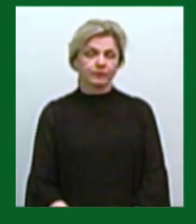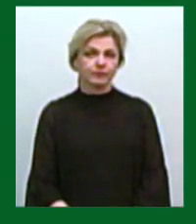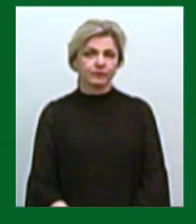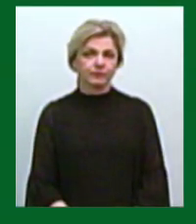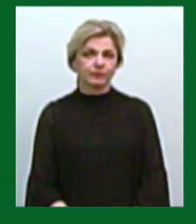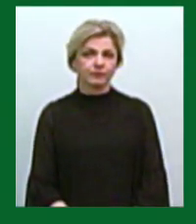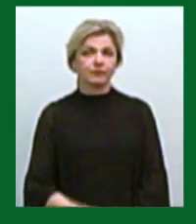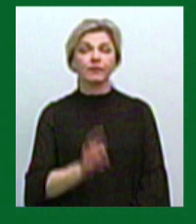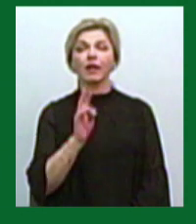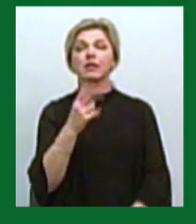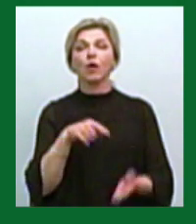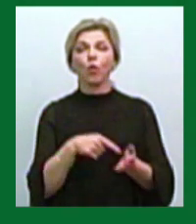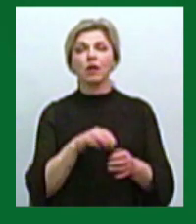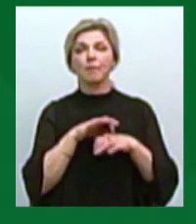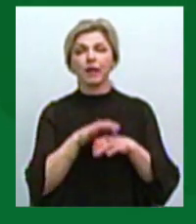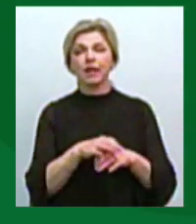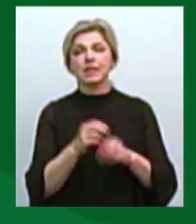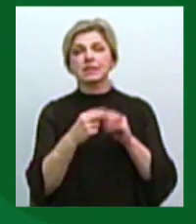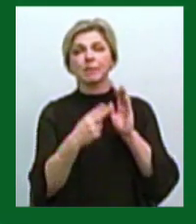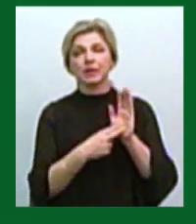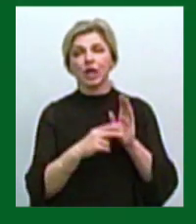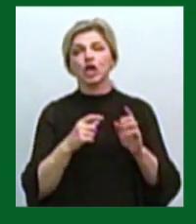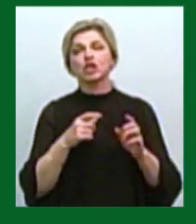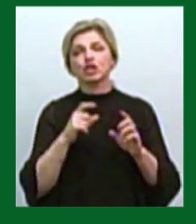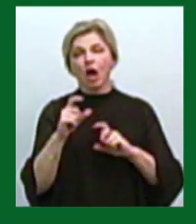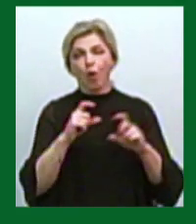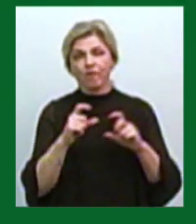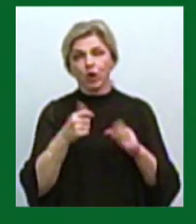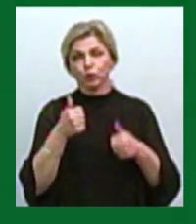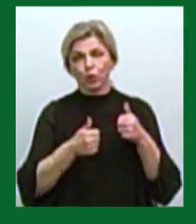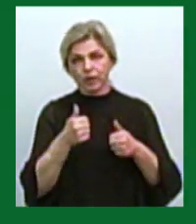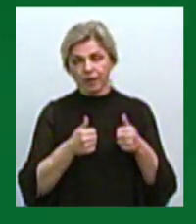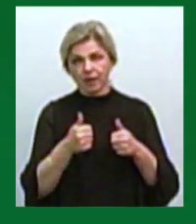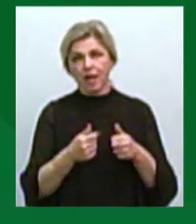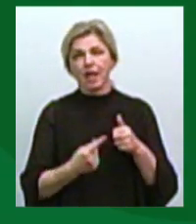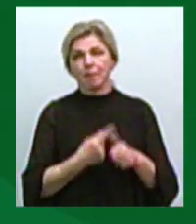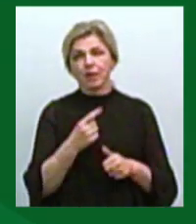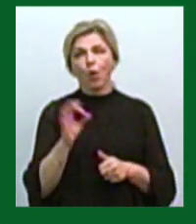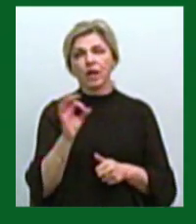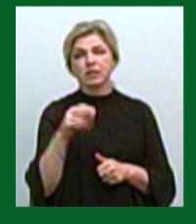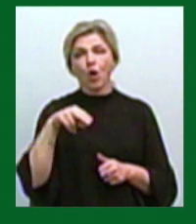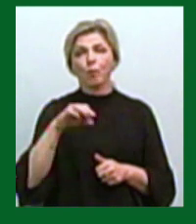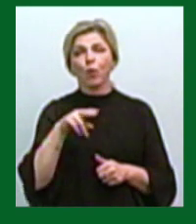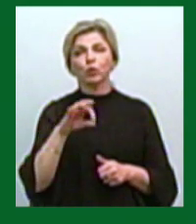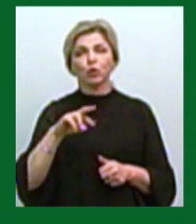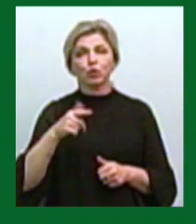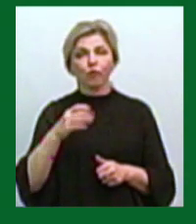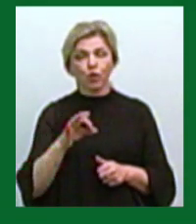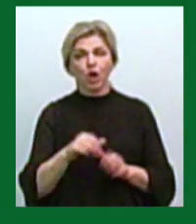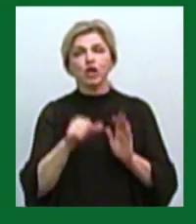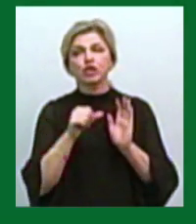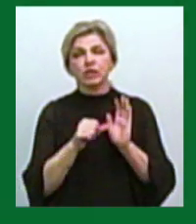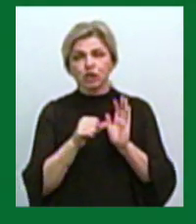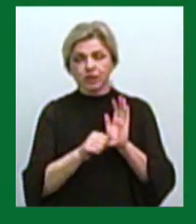У Миколаєві відбувся 17-й шаховий турнір «Меморіал Олександра Подольського». 70 шахістів з усієї